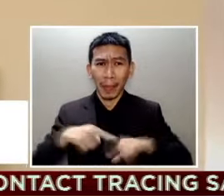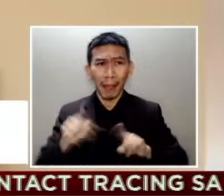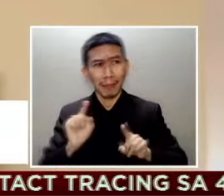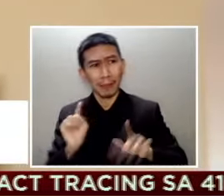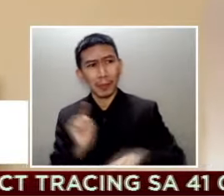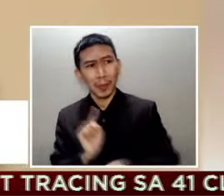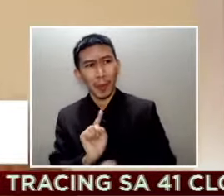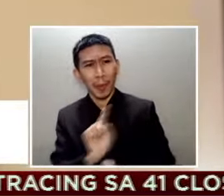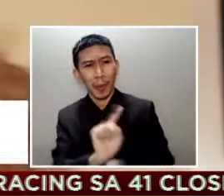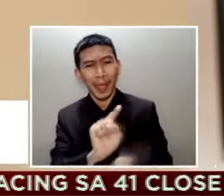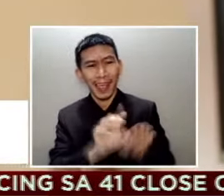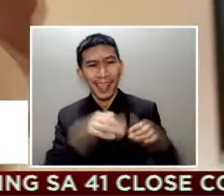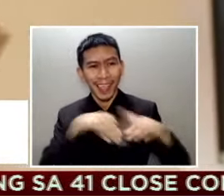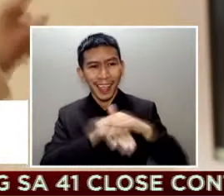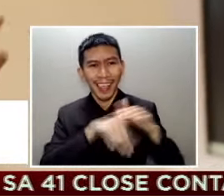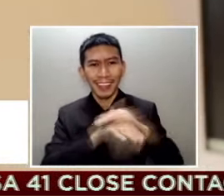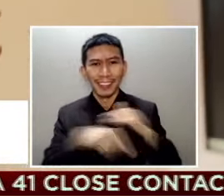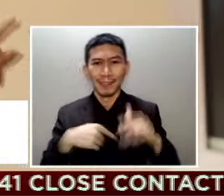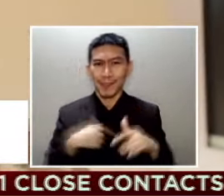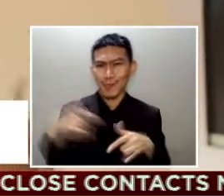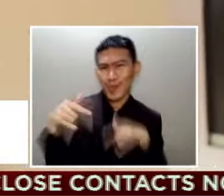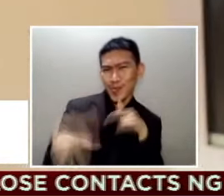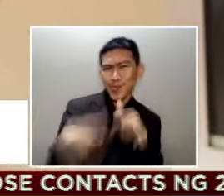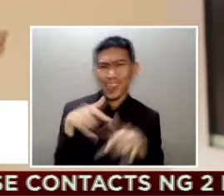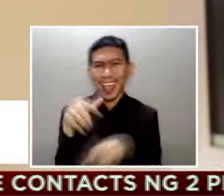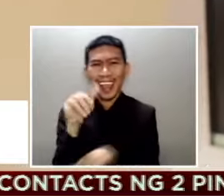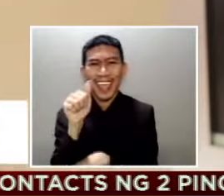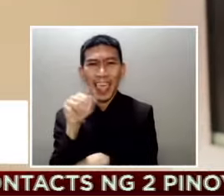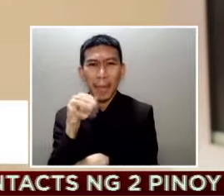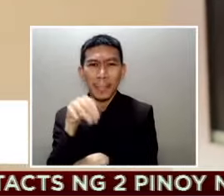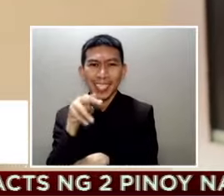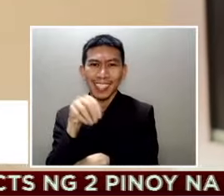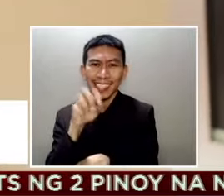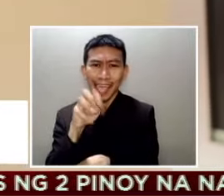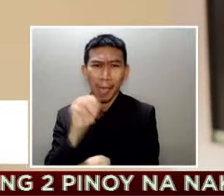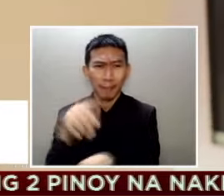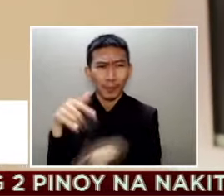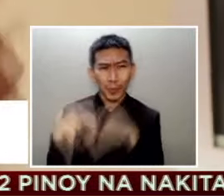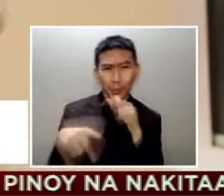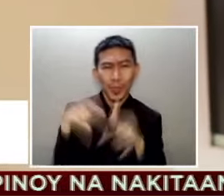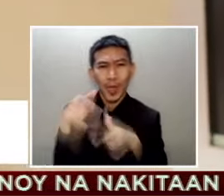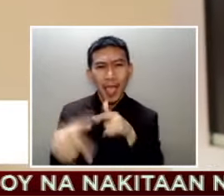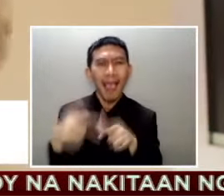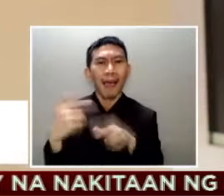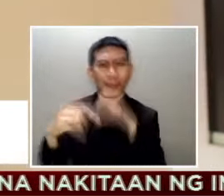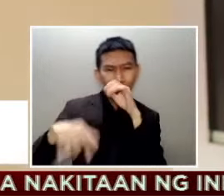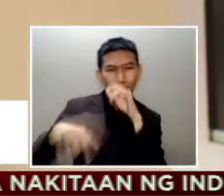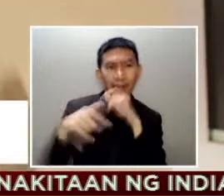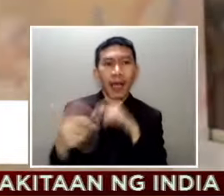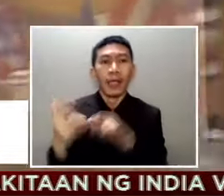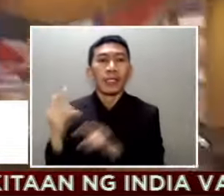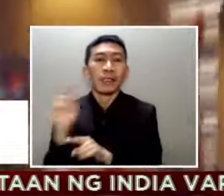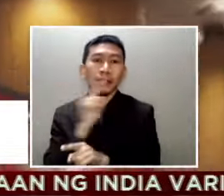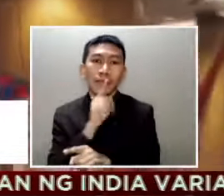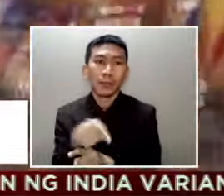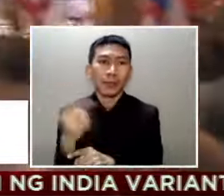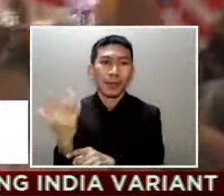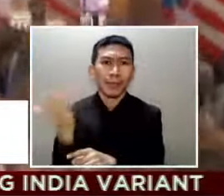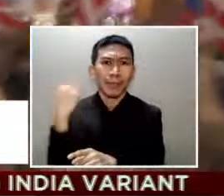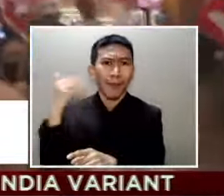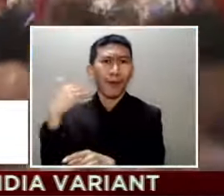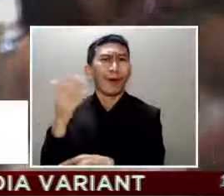I did an M&M in front of those judges and two of them were former Miss Universe I did it guys I did it